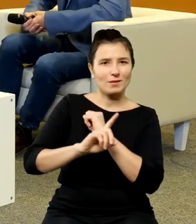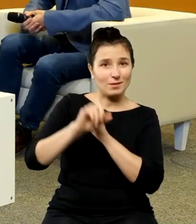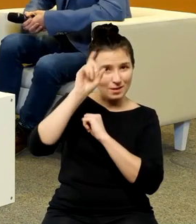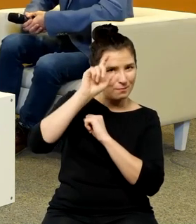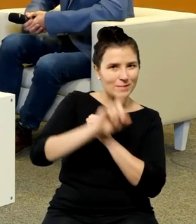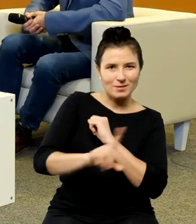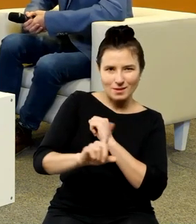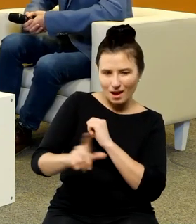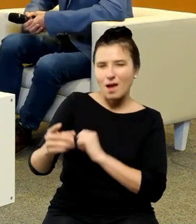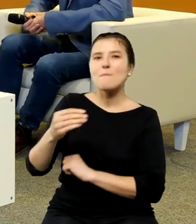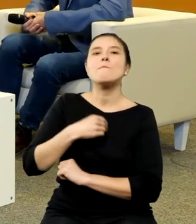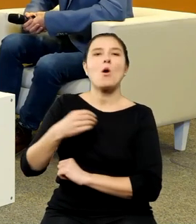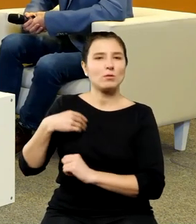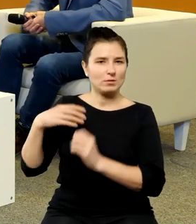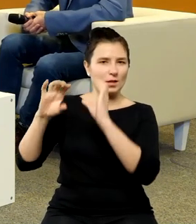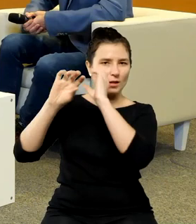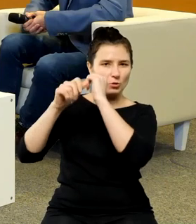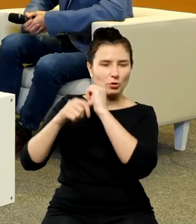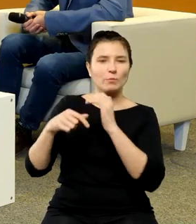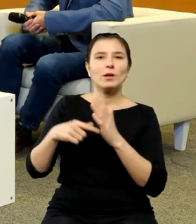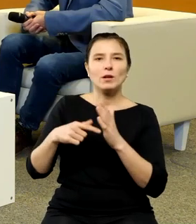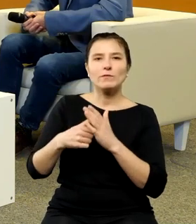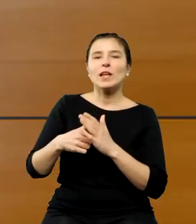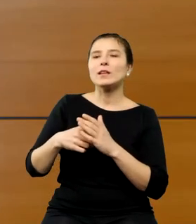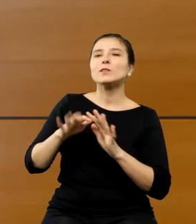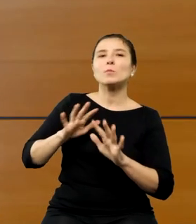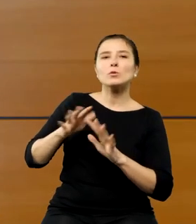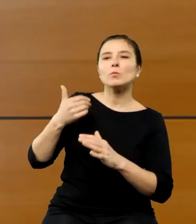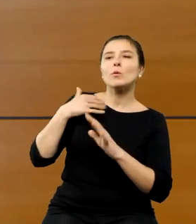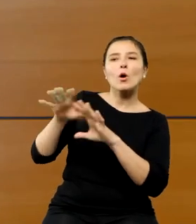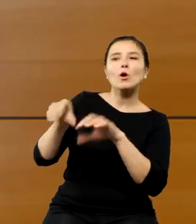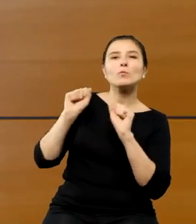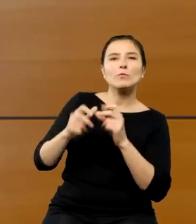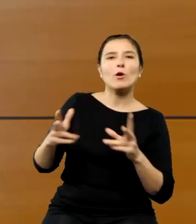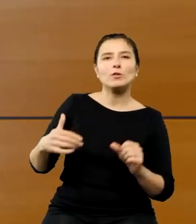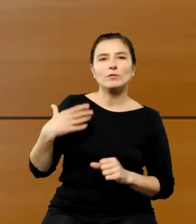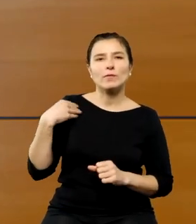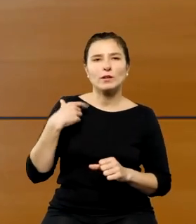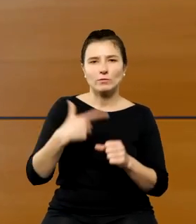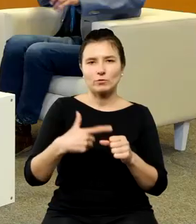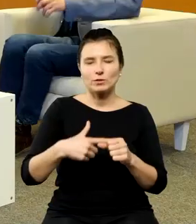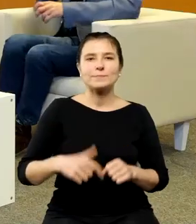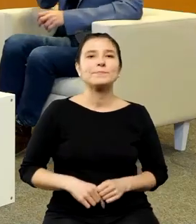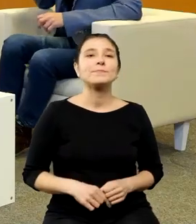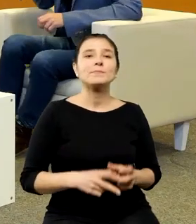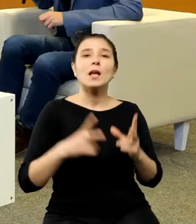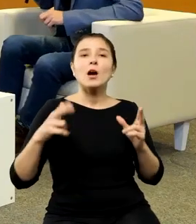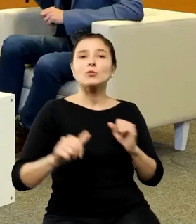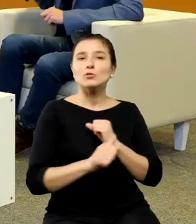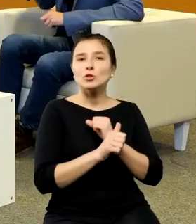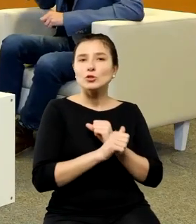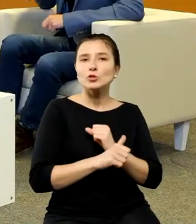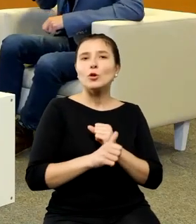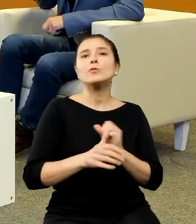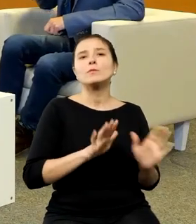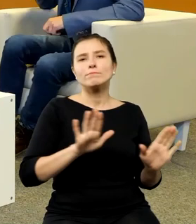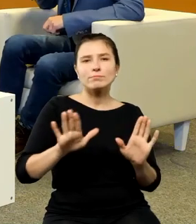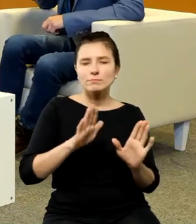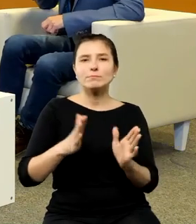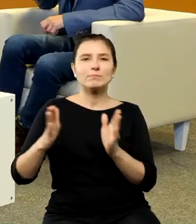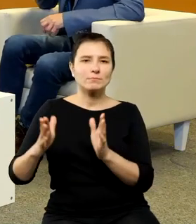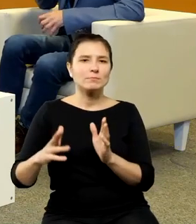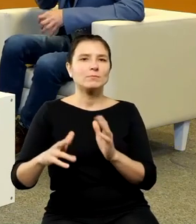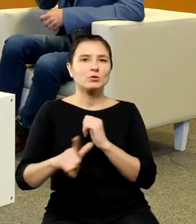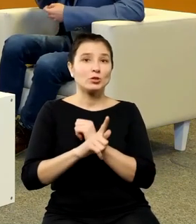polskim astronomem i tak jest tak było odczytywane w XX wieku A dekada lat 60-tych półtni 70-tych to jest